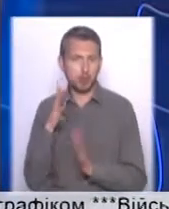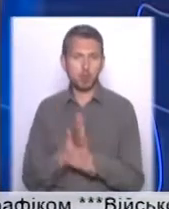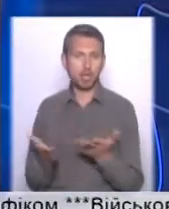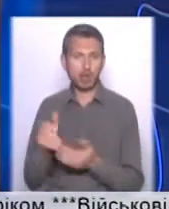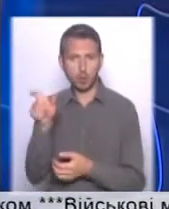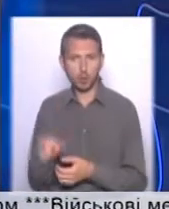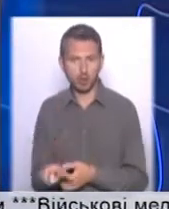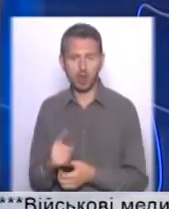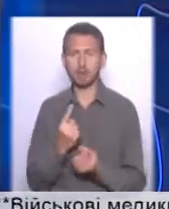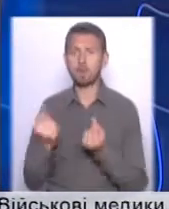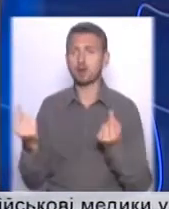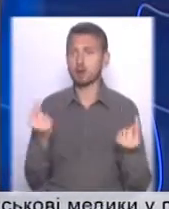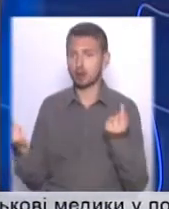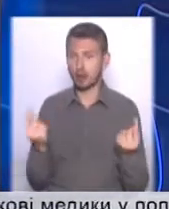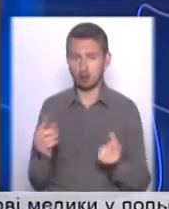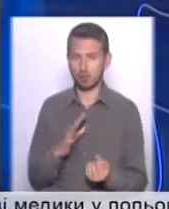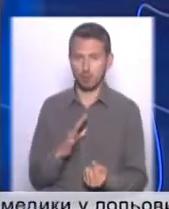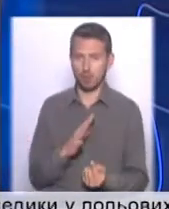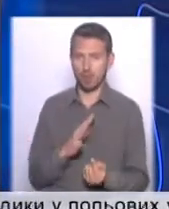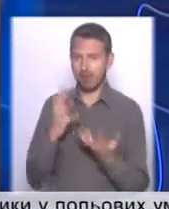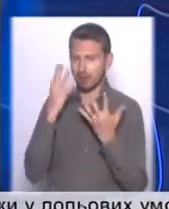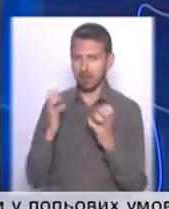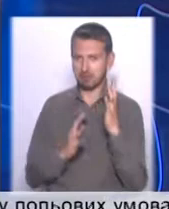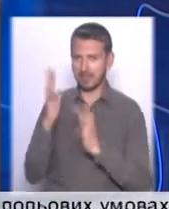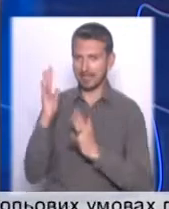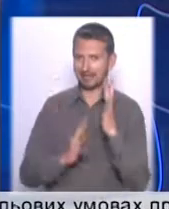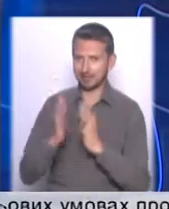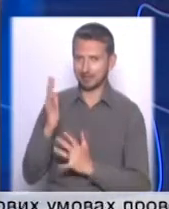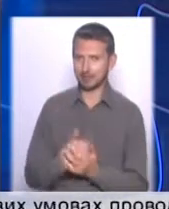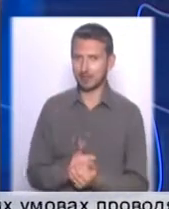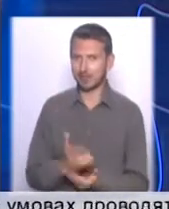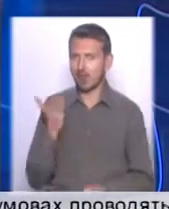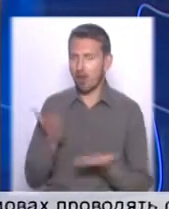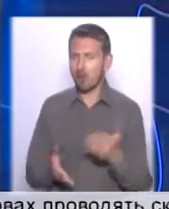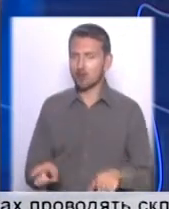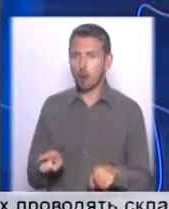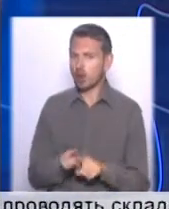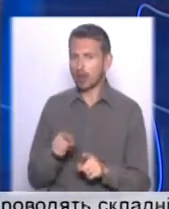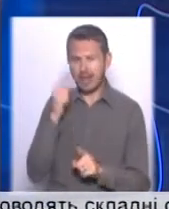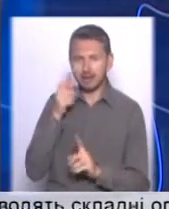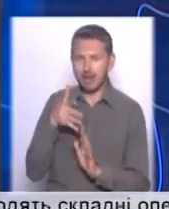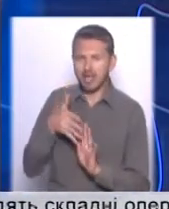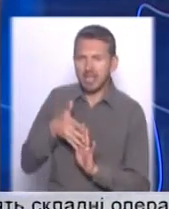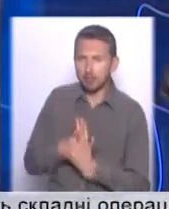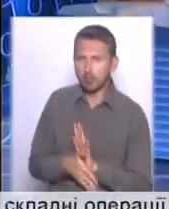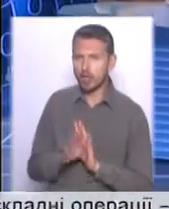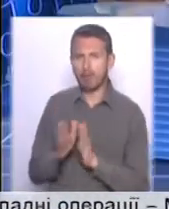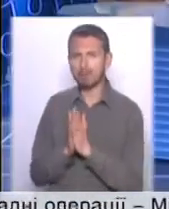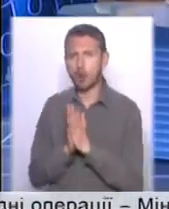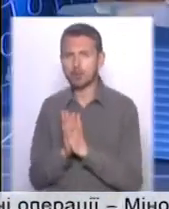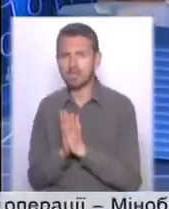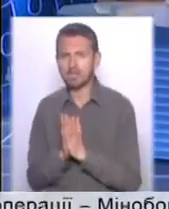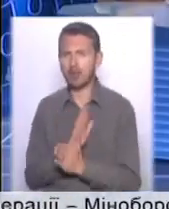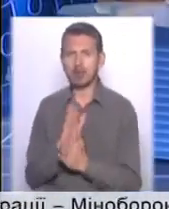людина. З мажоритарником взагалі був темний ліс. Якщо так не заглиблюватися, або там чи не просити, чи якось там